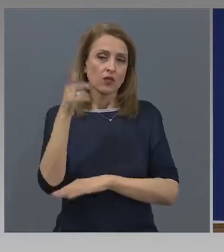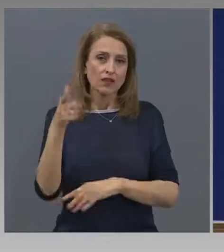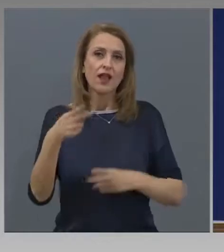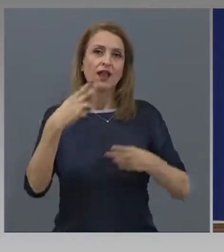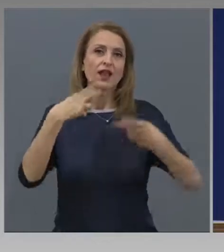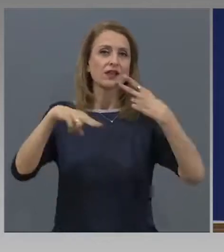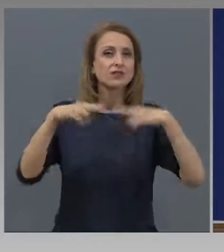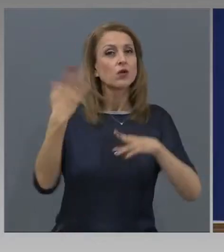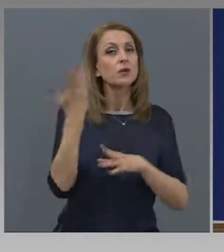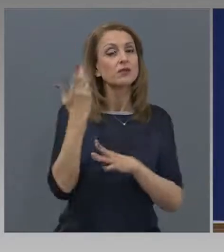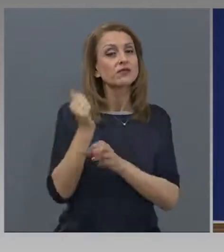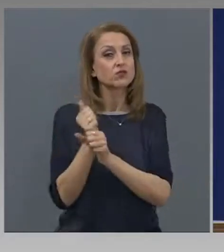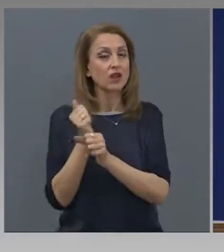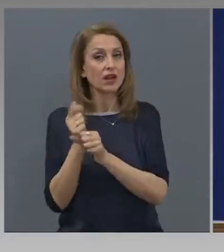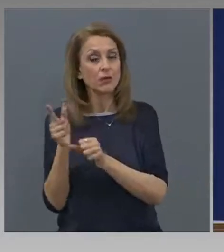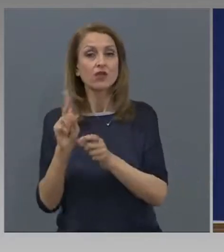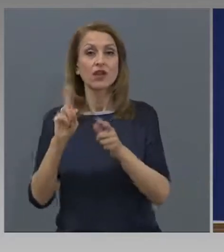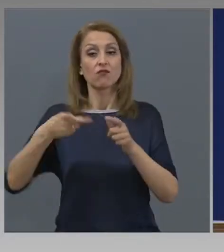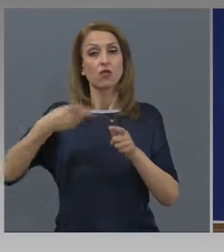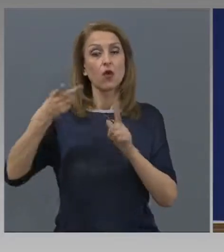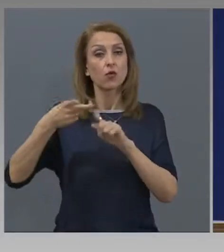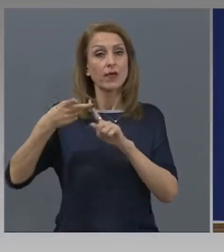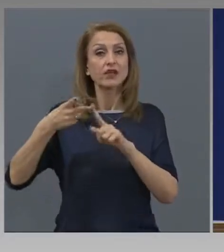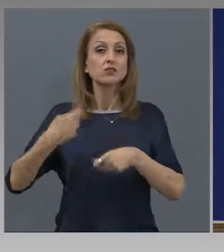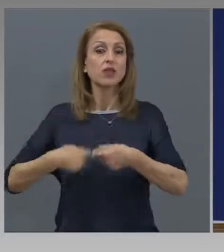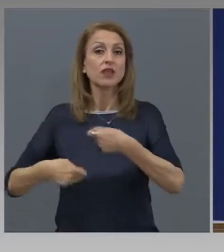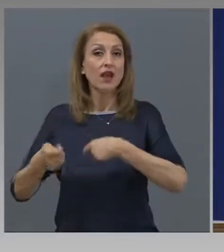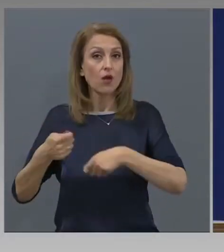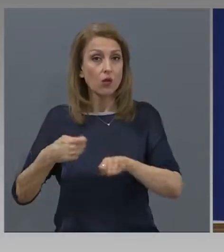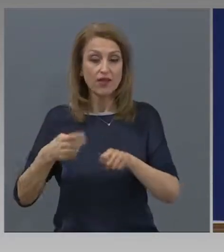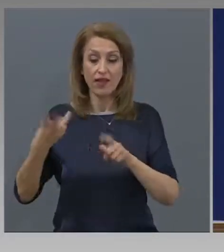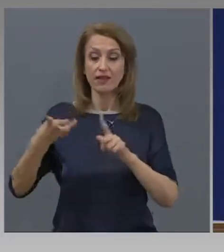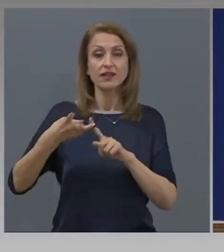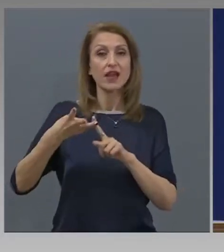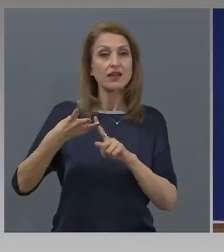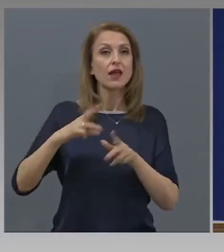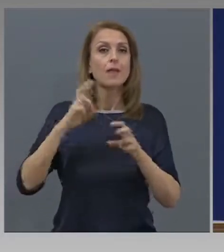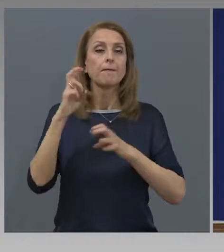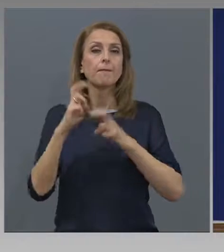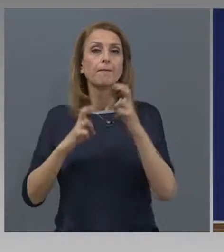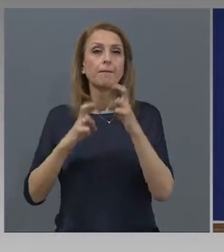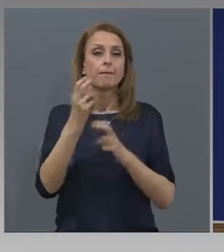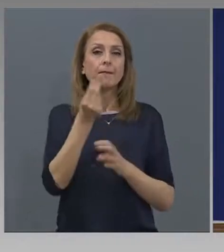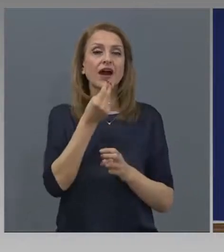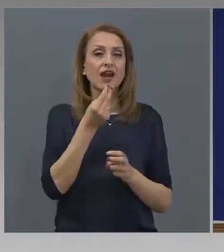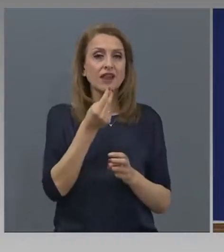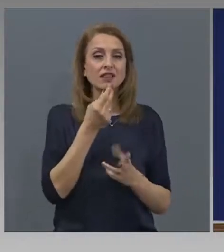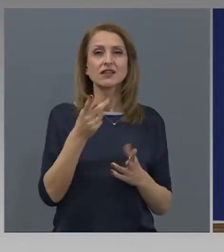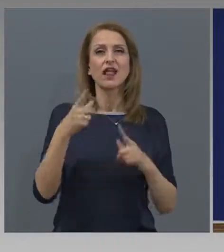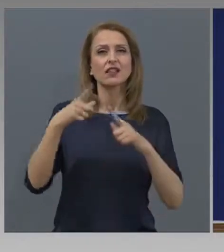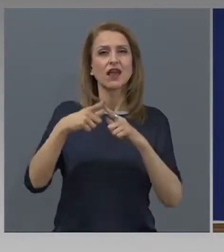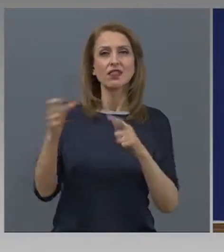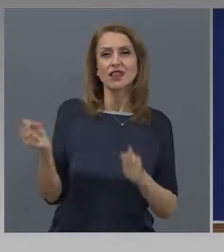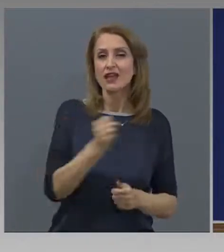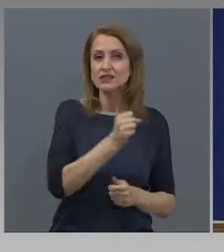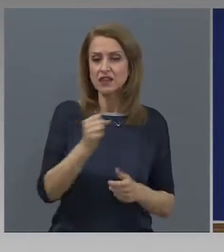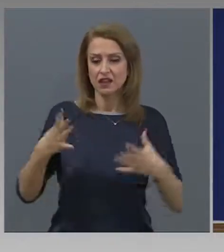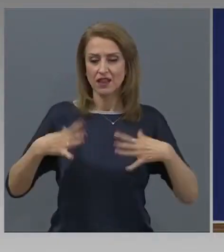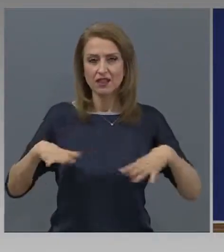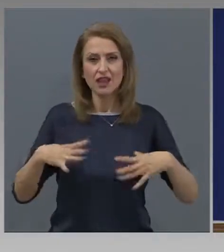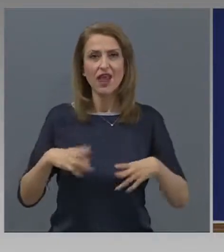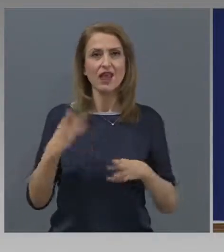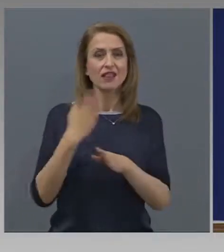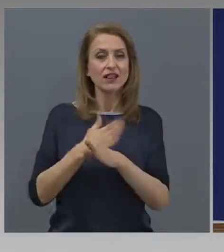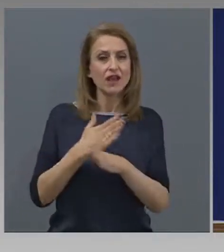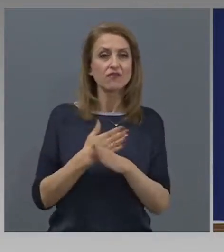туризъм, на второ място е търговия и на трето място е преработваща промишленост, хранителна, текстилна, дрехи, дърво,